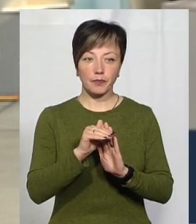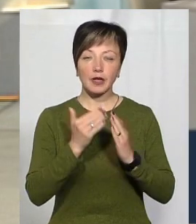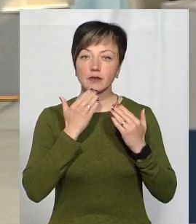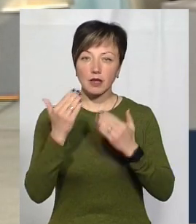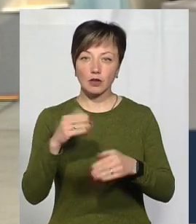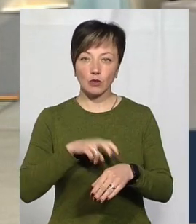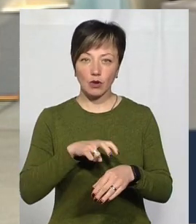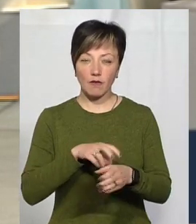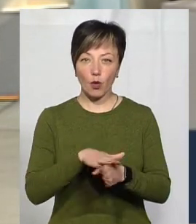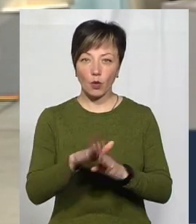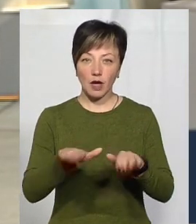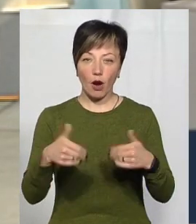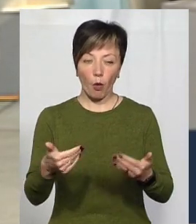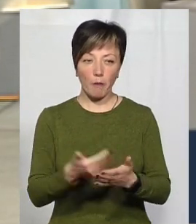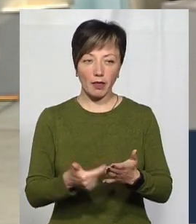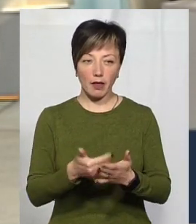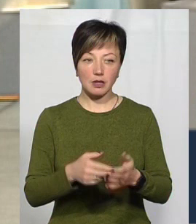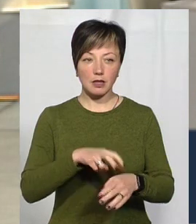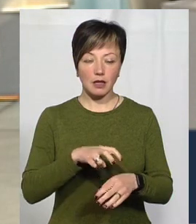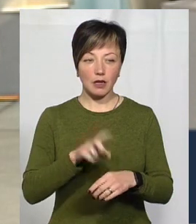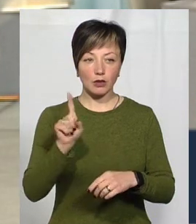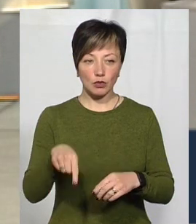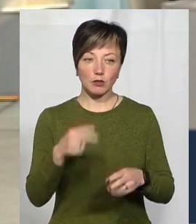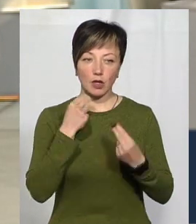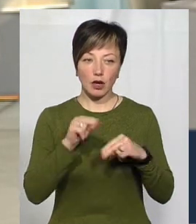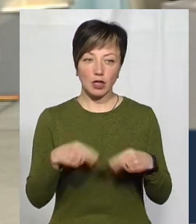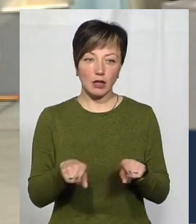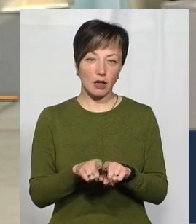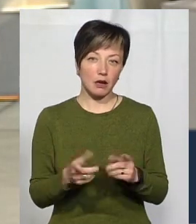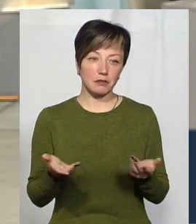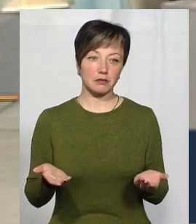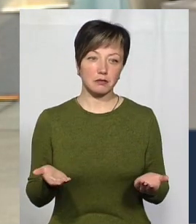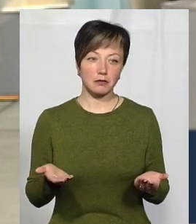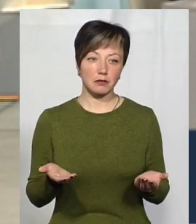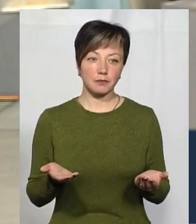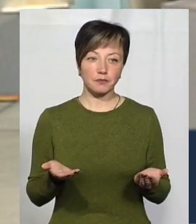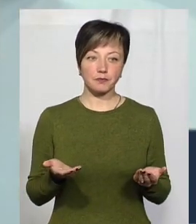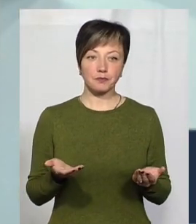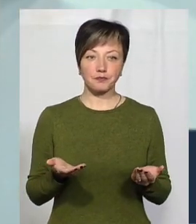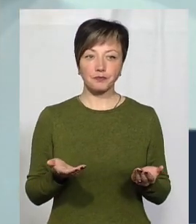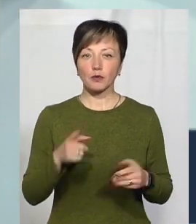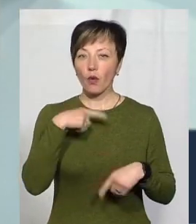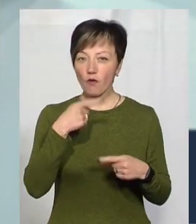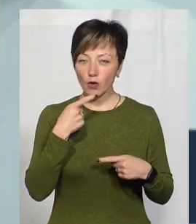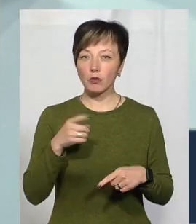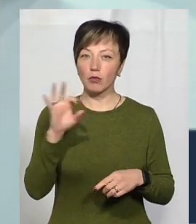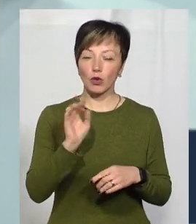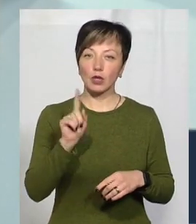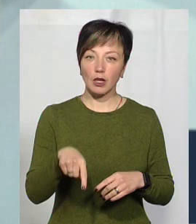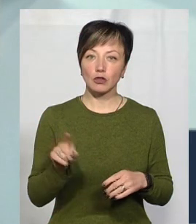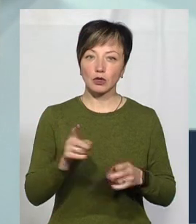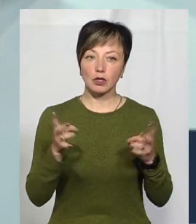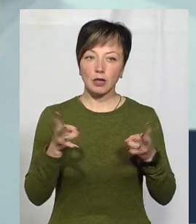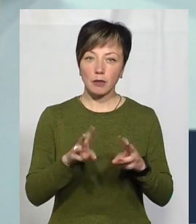звертатись до лікаря, виконувати рекомендації лікаря. Тоді воно буде краще. З одного боку ми говоримо про те, що